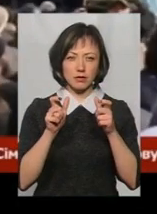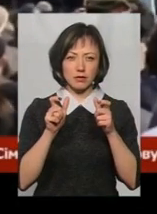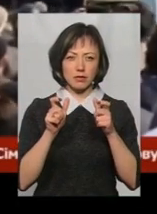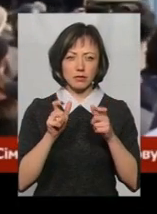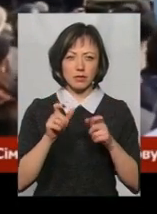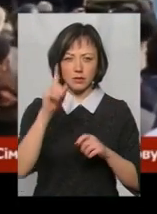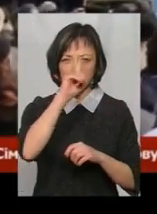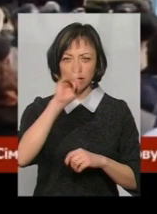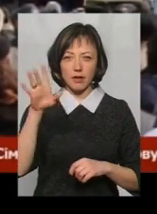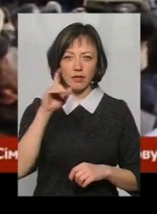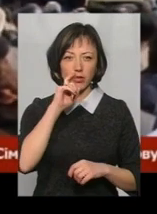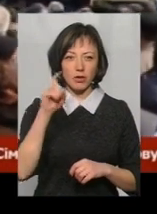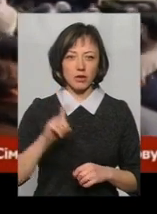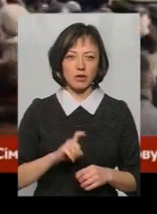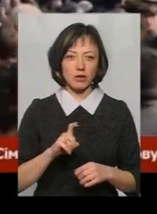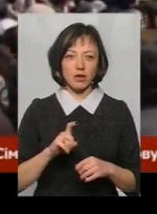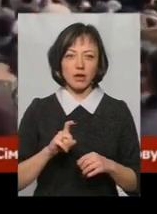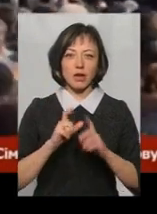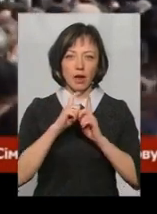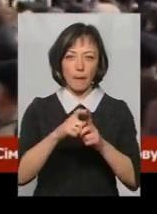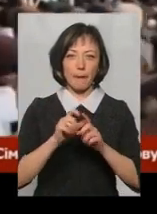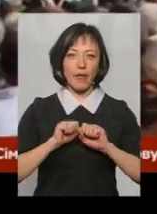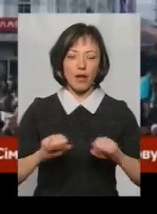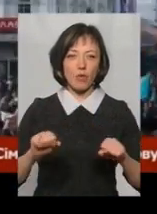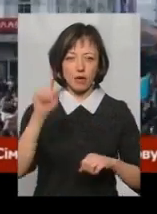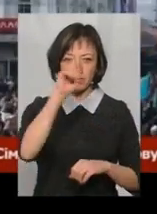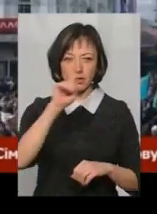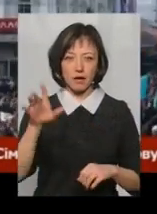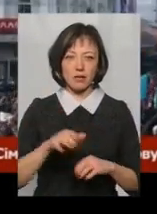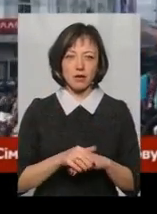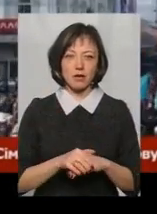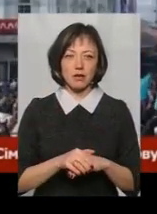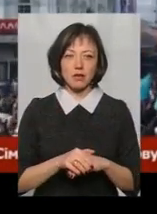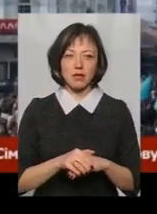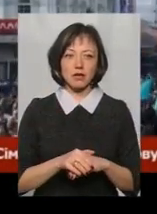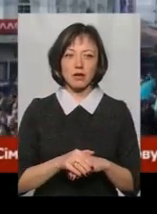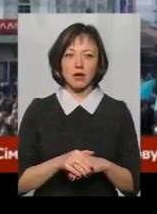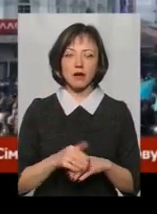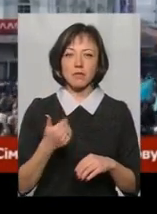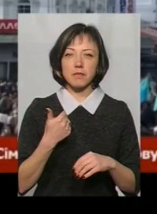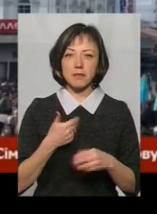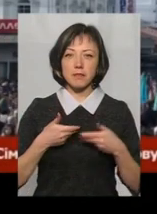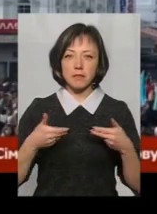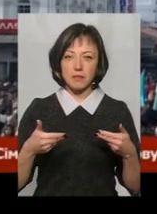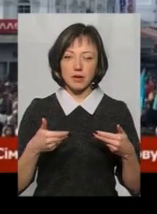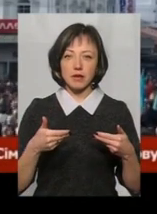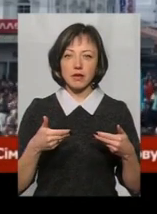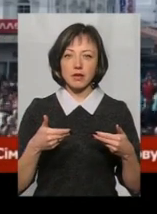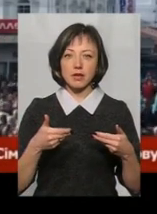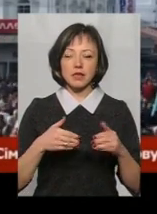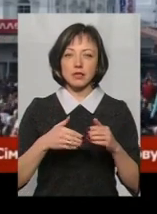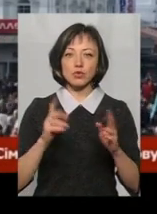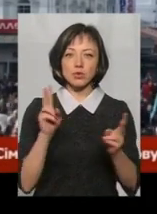Слава Україні! Слава Україні! Слава Ми обратились в Верховну Раду України